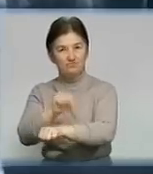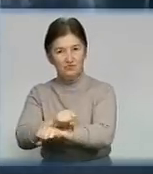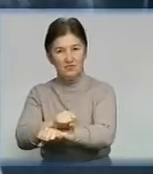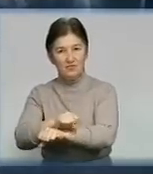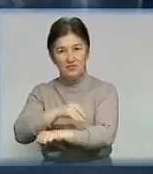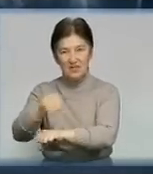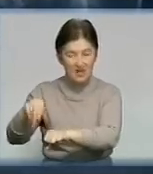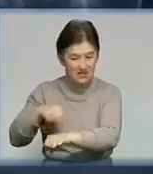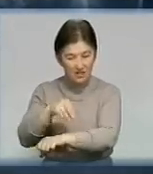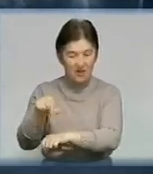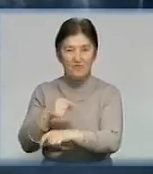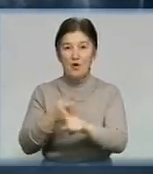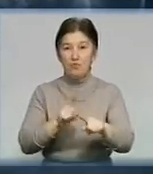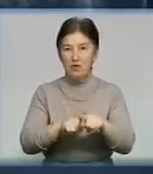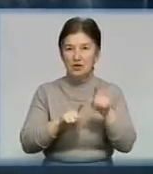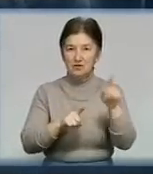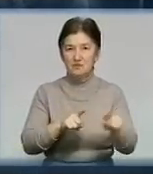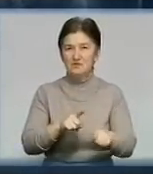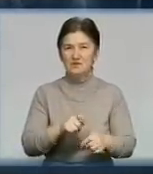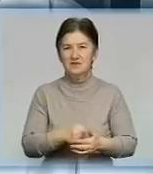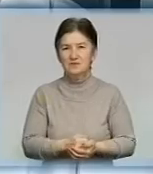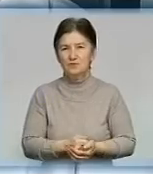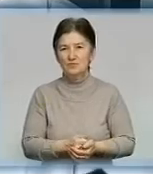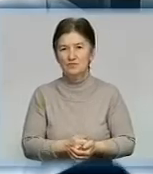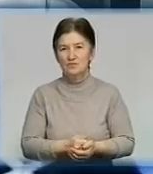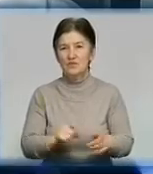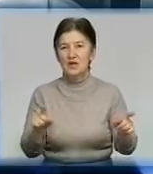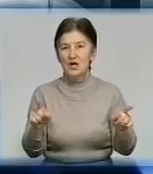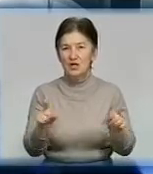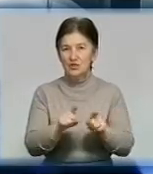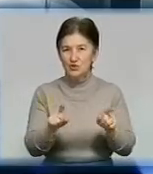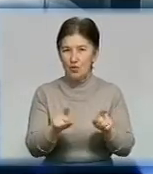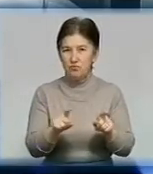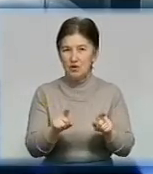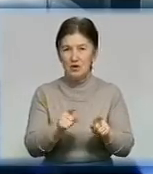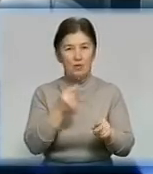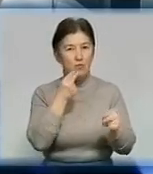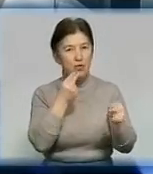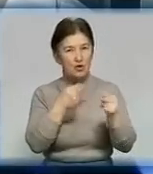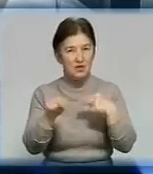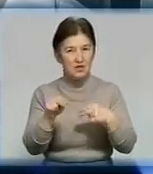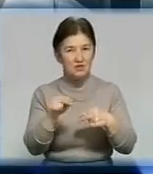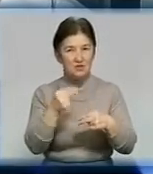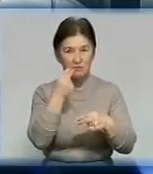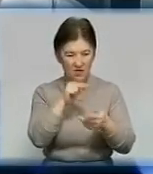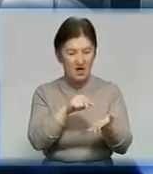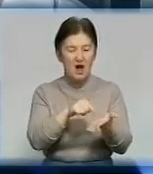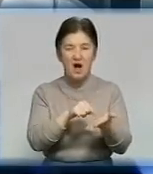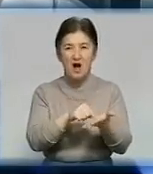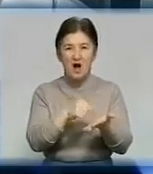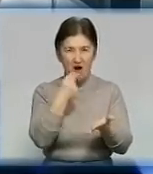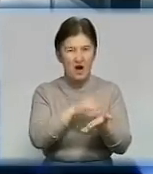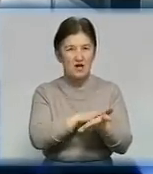Відмовились від котлів на користь більш ощадливого парогенератора. Для того, щоб покращувати якість цього ж хліба, ми